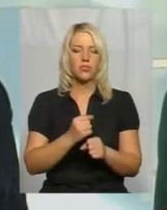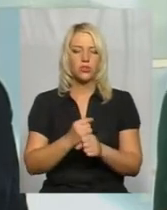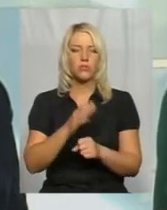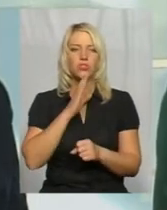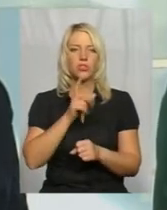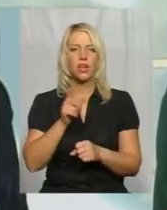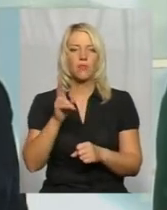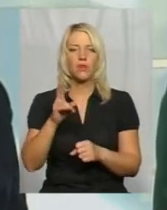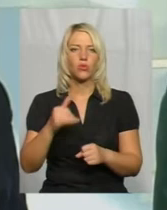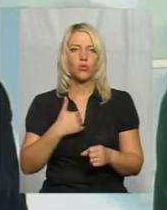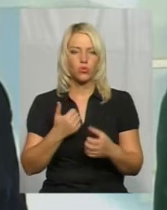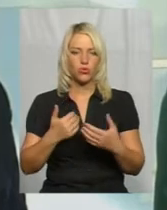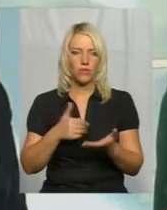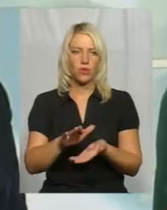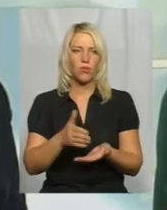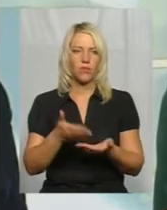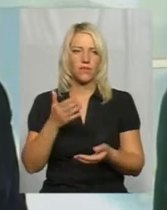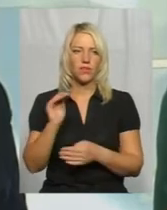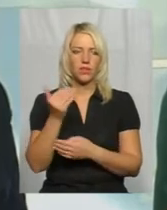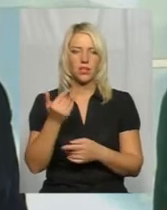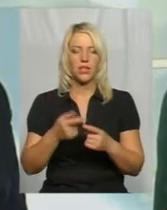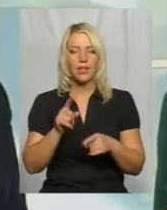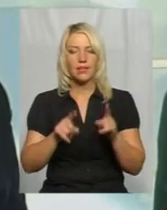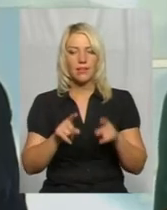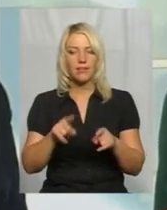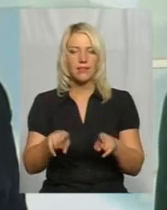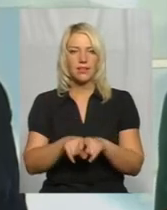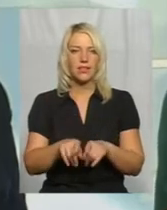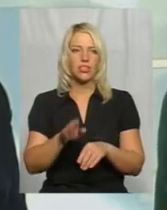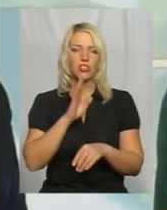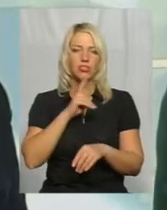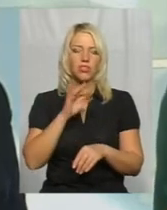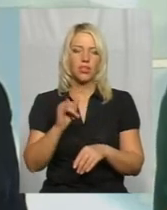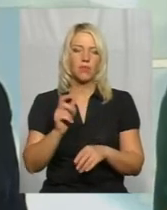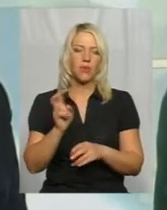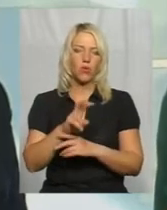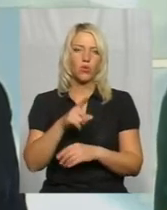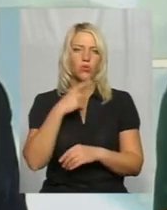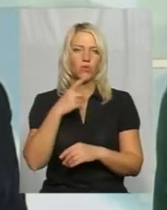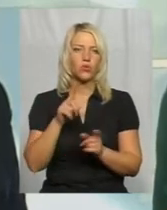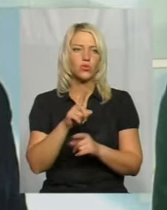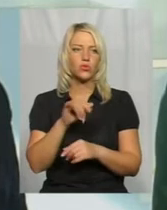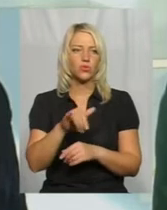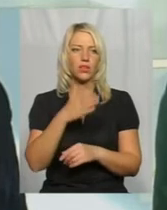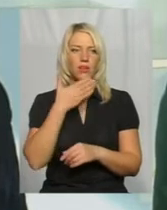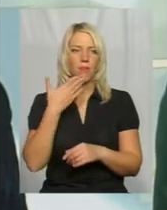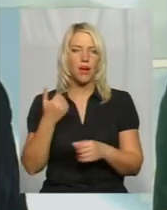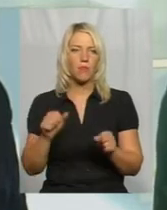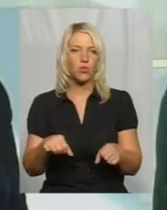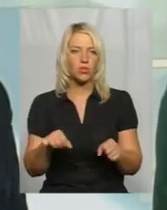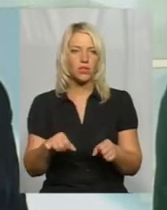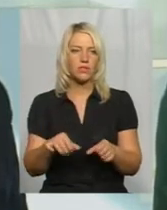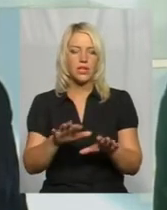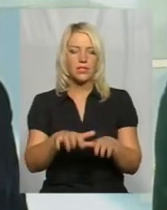мають намір відмовитись від дитини. Подекуди ці жінки приходять і говорять, що в них немає можливості